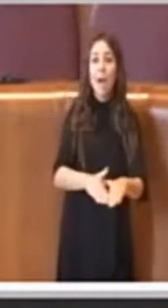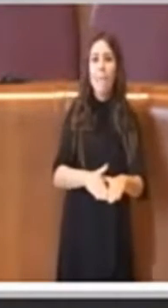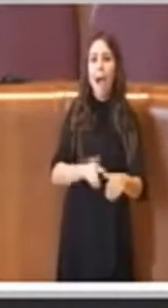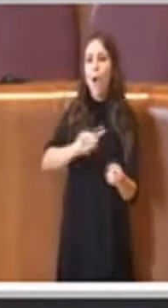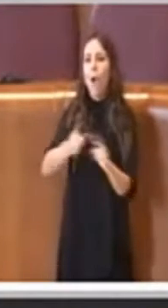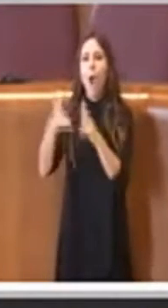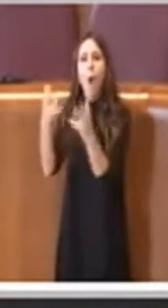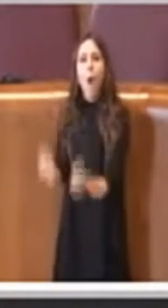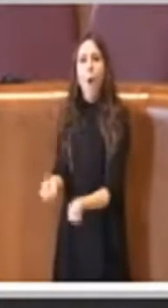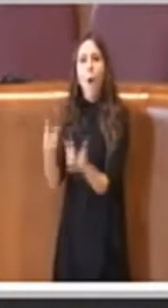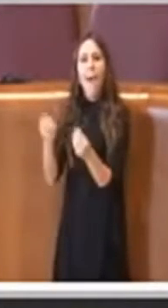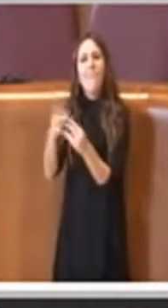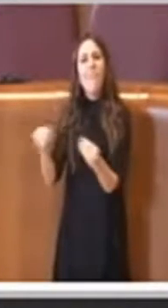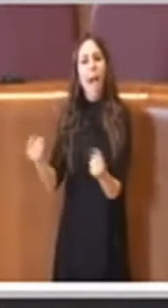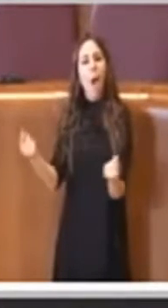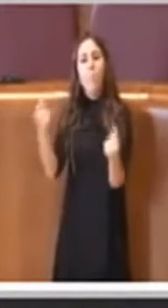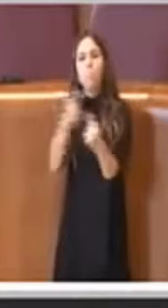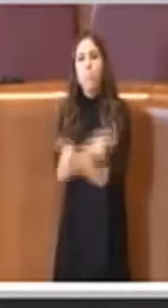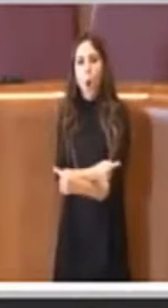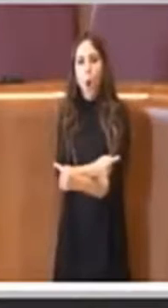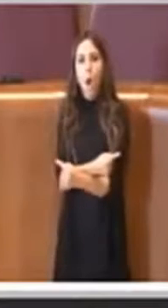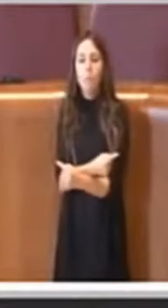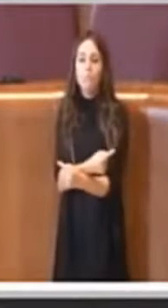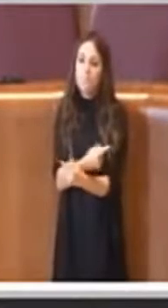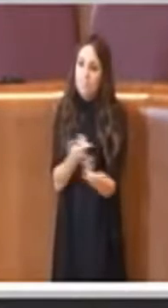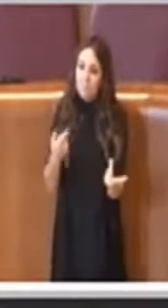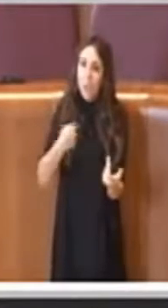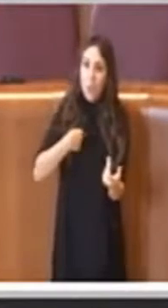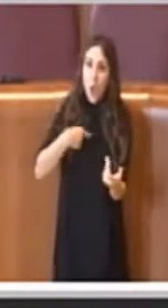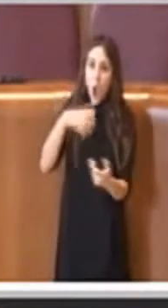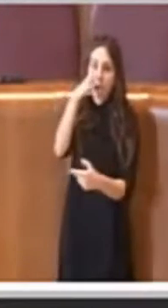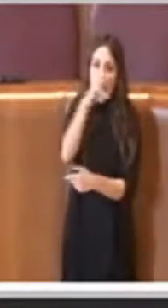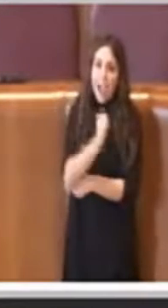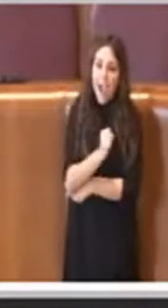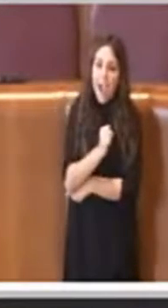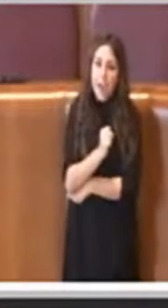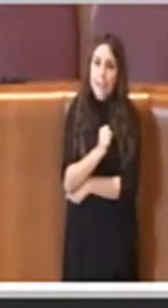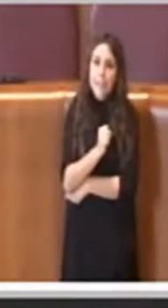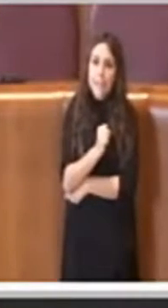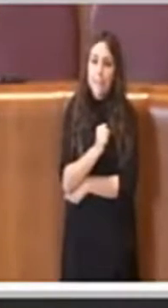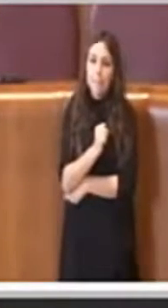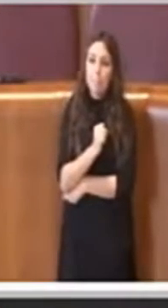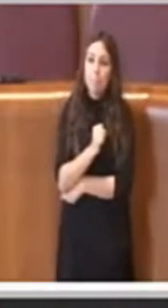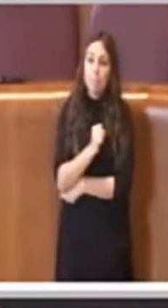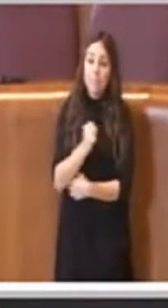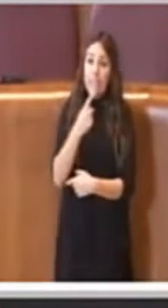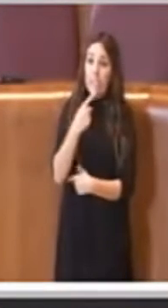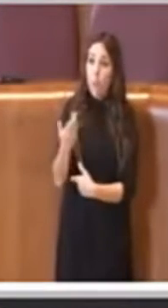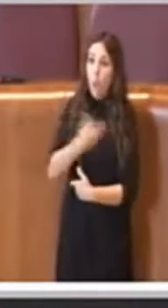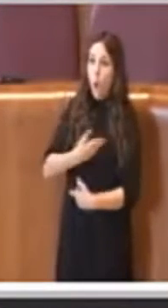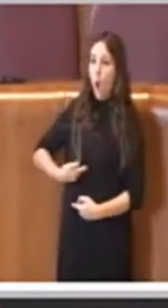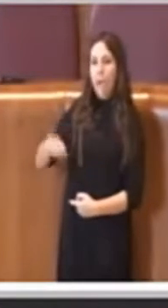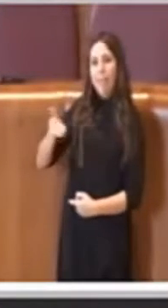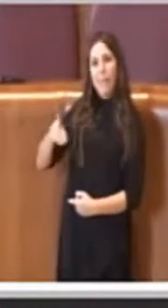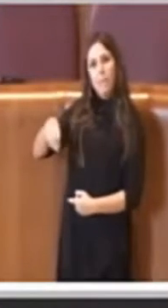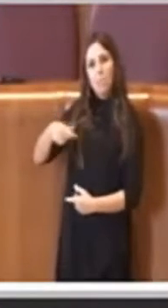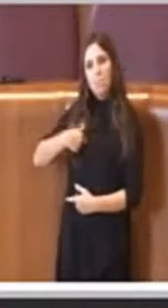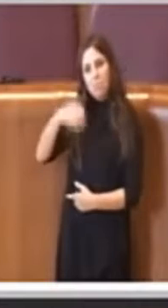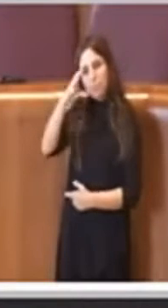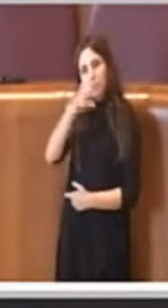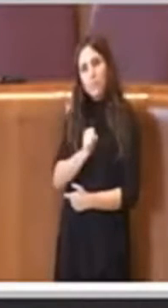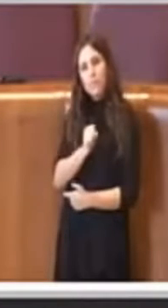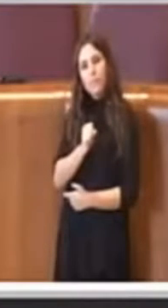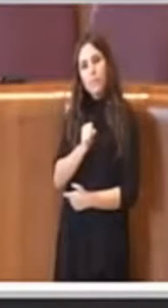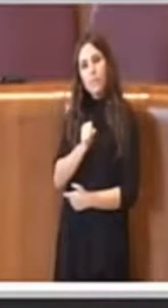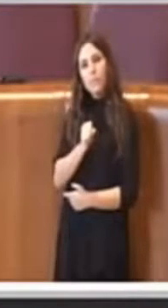opposto, perché questo è, perché io posso anche capire, guardi lo dico proprio lei consigliere di apriamo, posso anche capire che